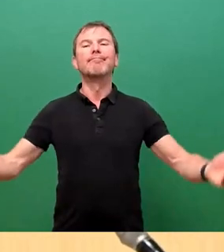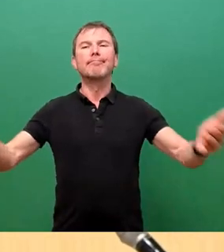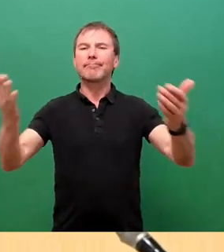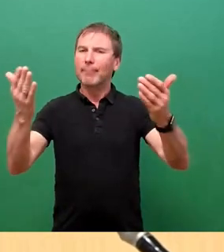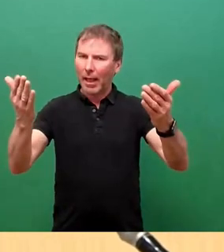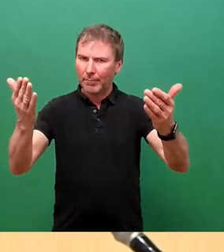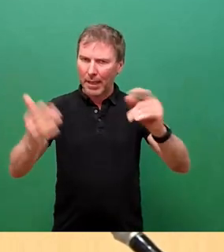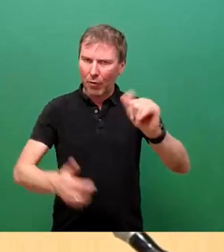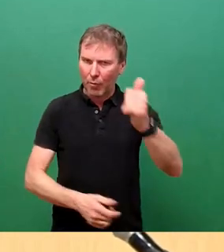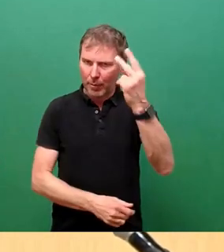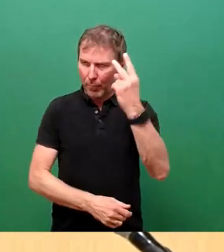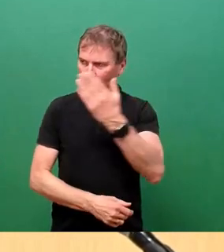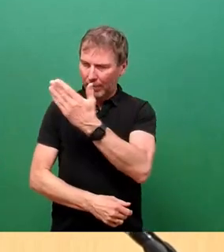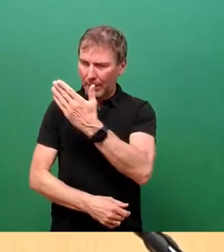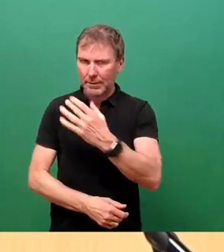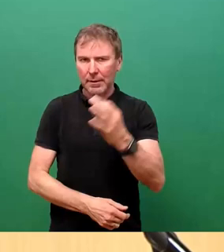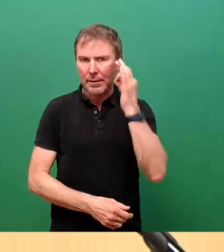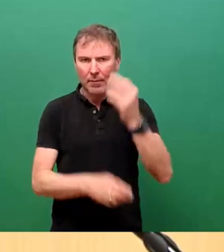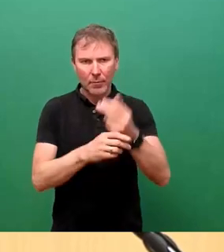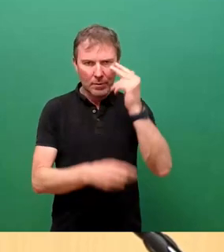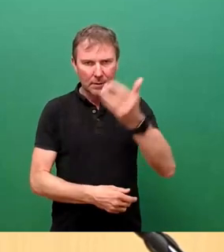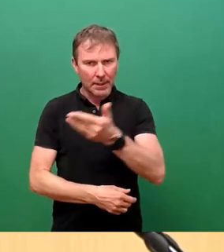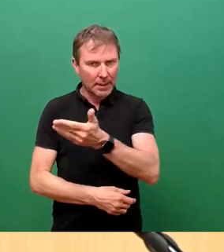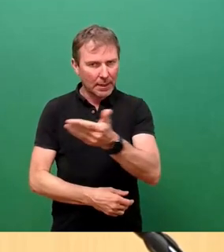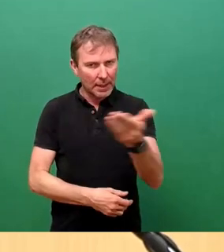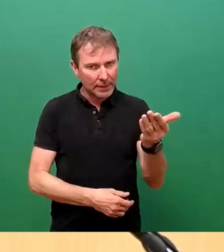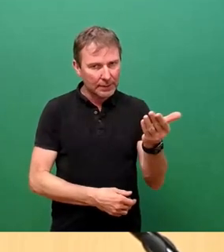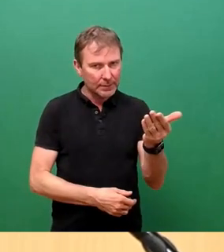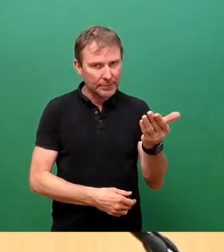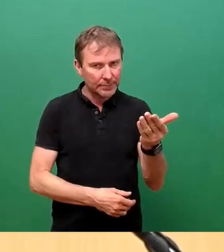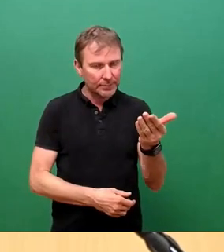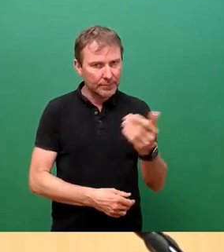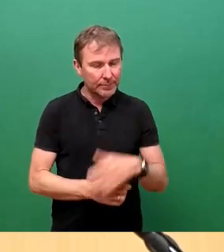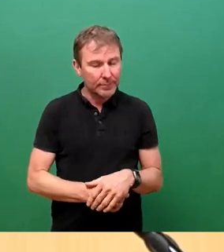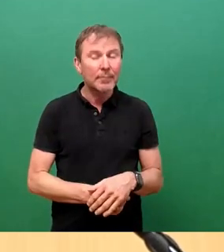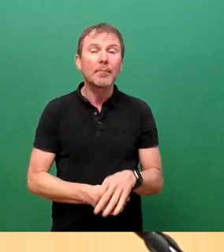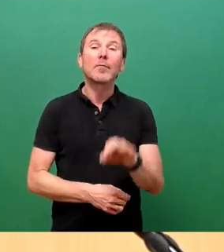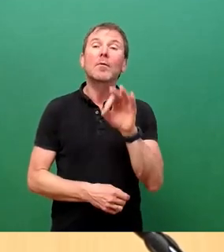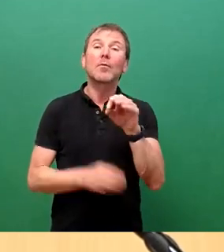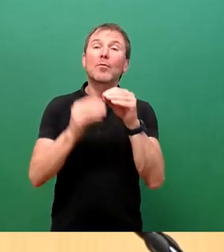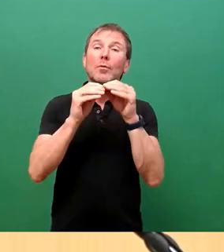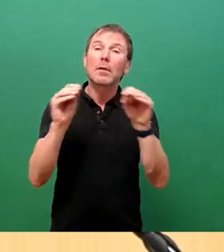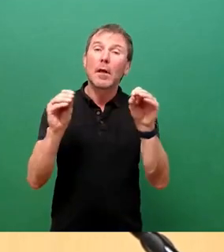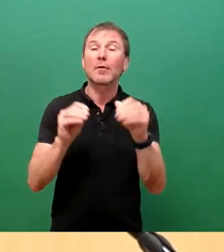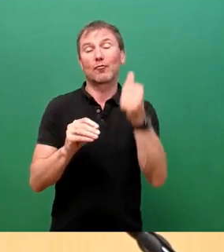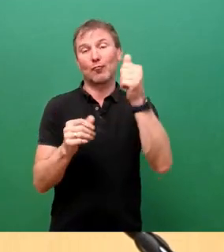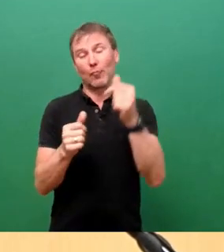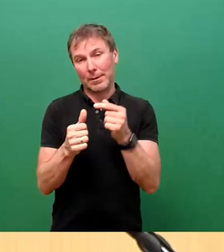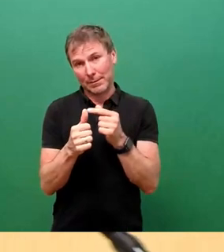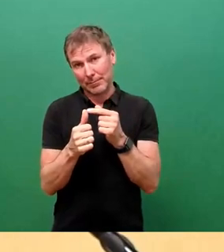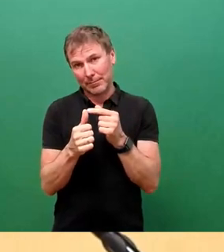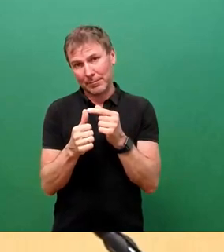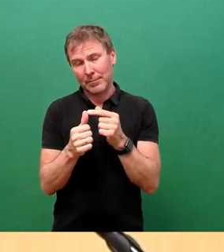Herr Oberbürgermeister, meine Damen und Herren. Die gute Nachricht zuerst. Der